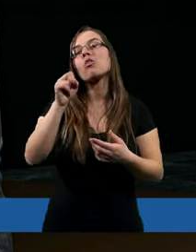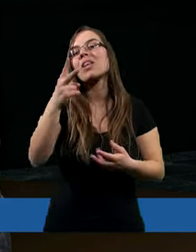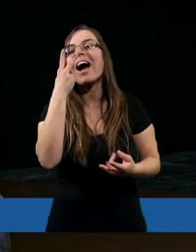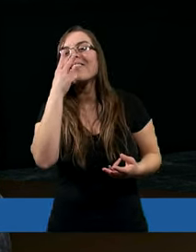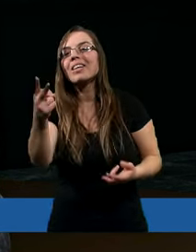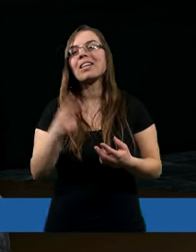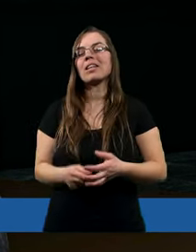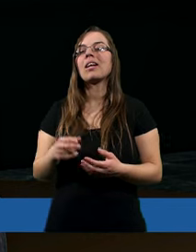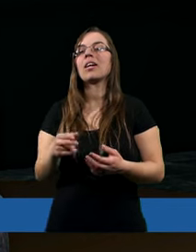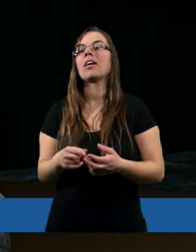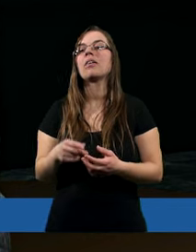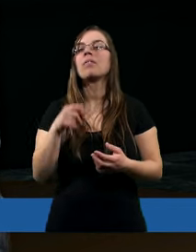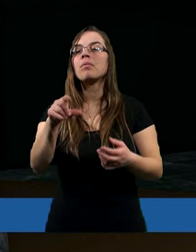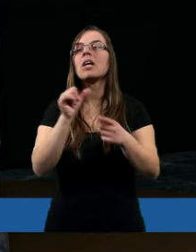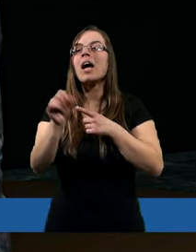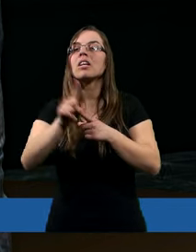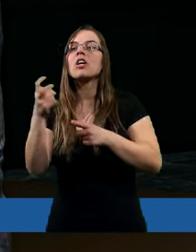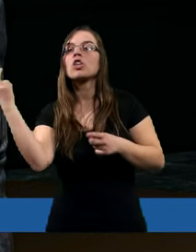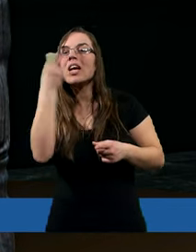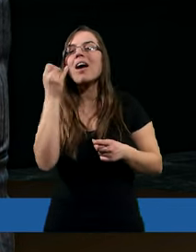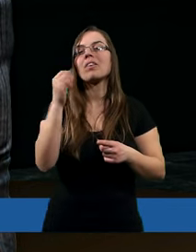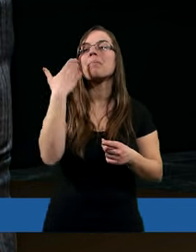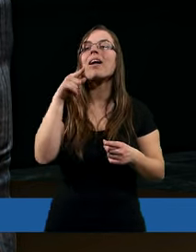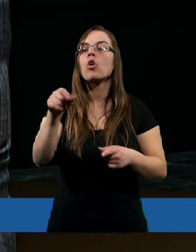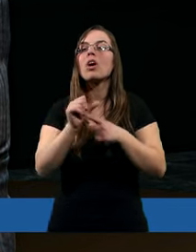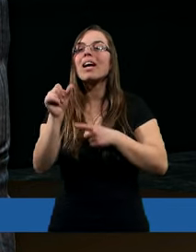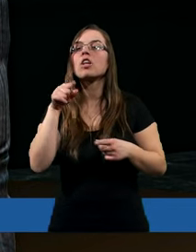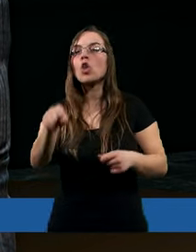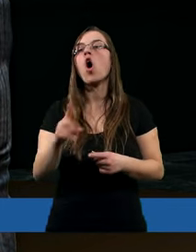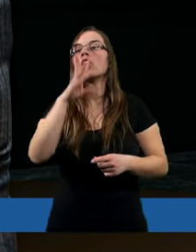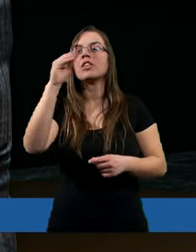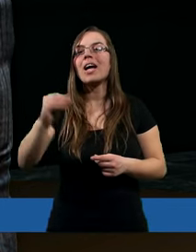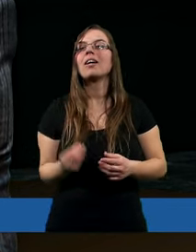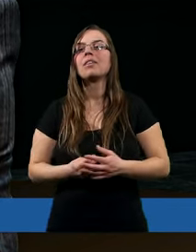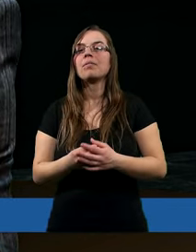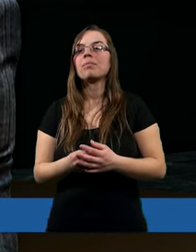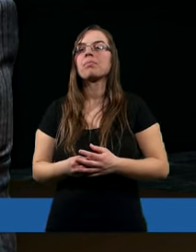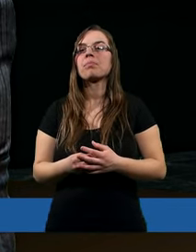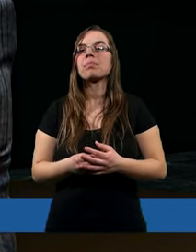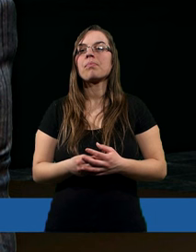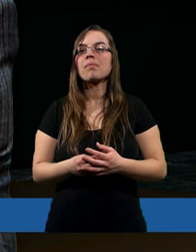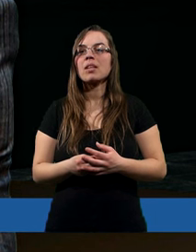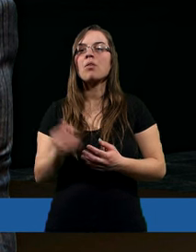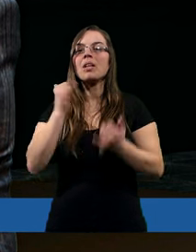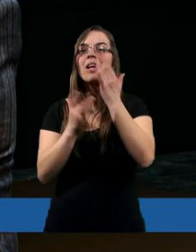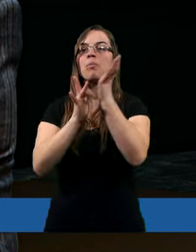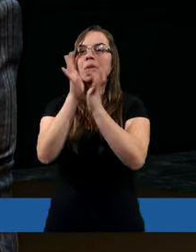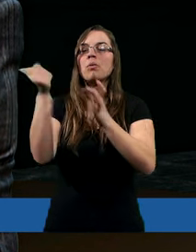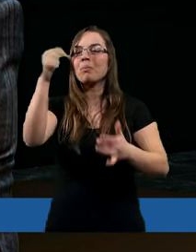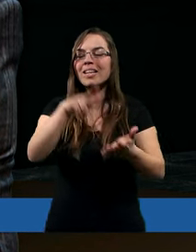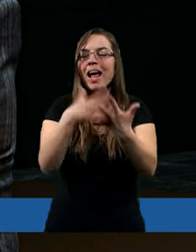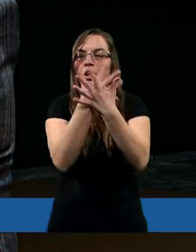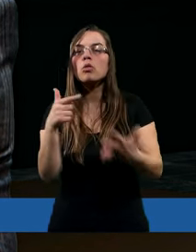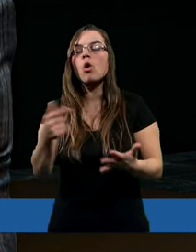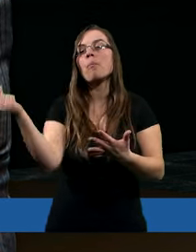też dodając jeszcze ciekawe, ciekawe jest w ogóle to, że Jezus Chrystus kiedy przyszedł na ziemię, to przyszedł po